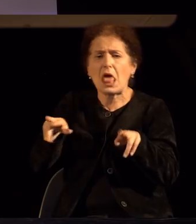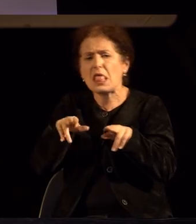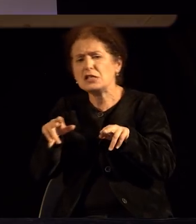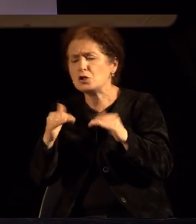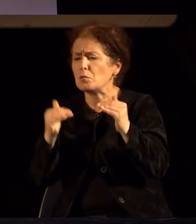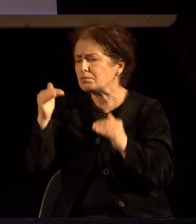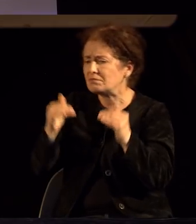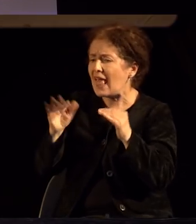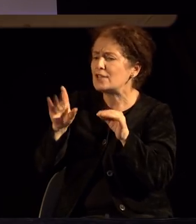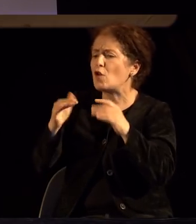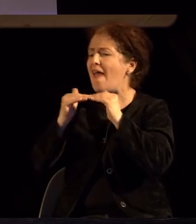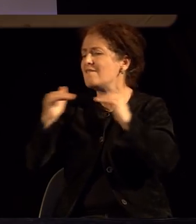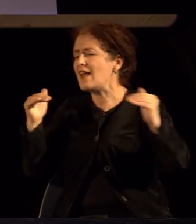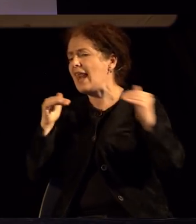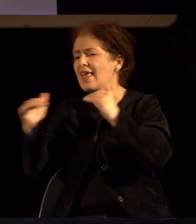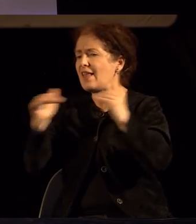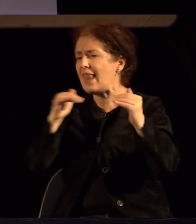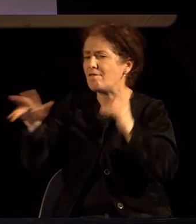фреквенција.